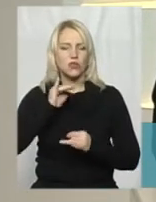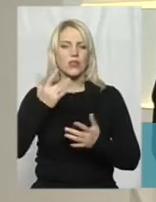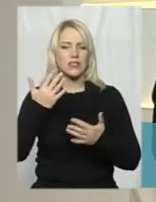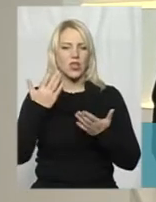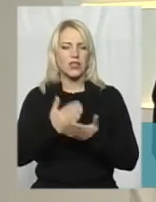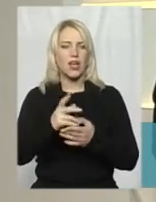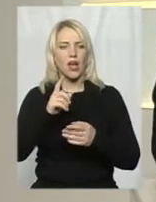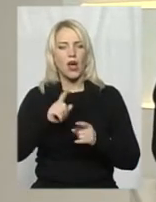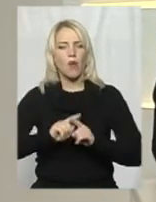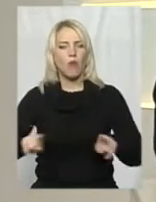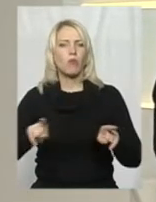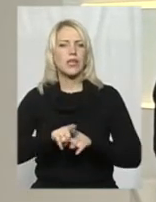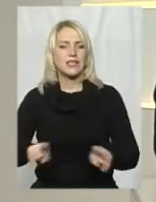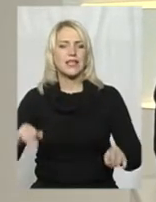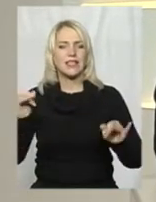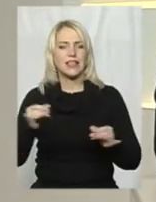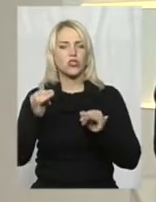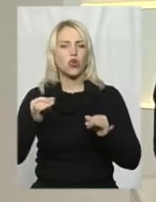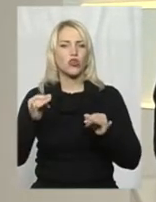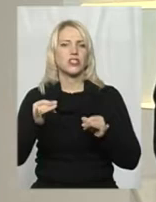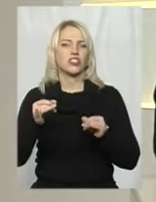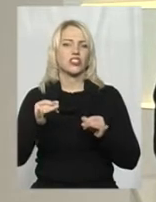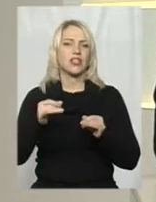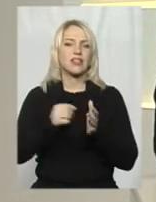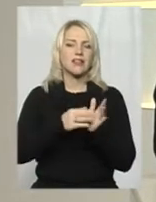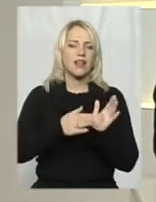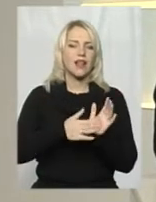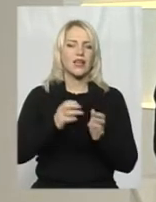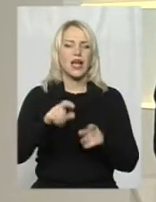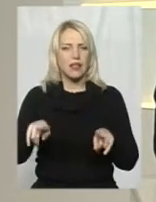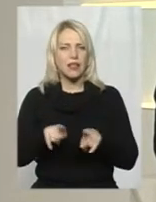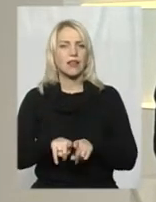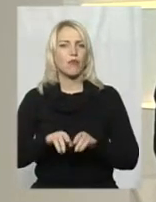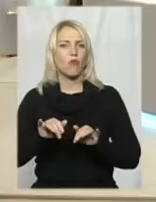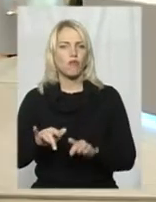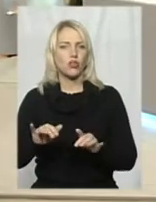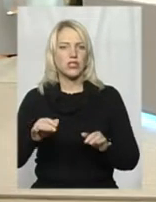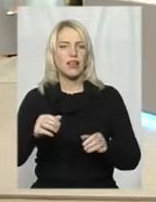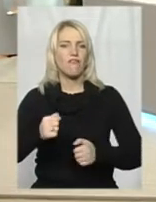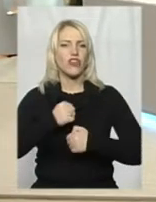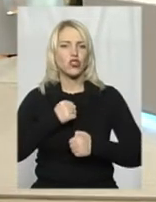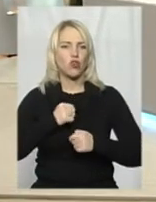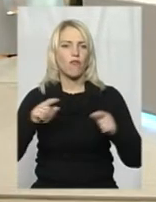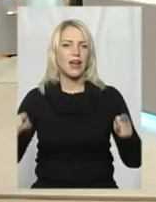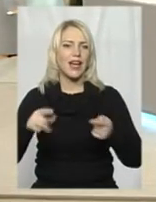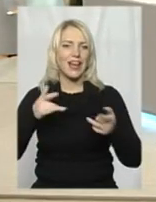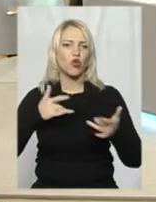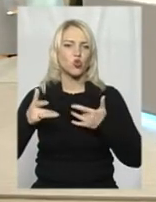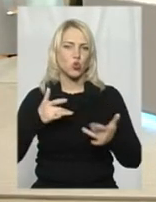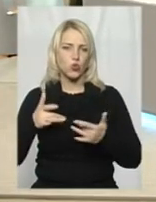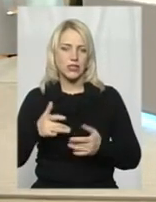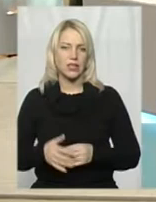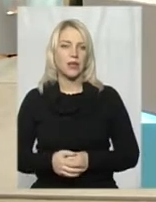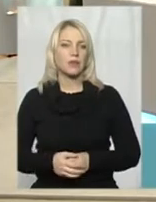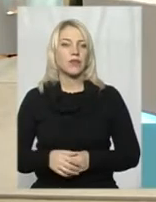історичних даних ось такими методами самопроведення таких військових реконструкцій? Я думаю,